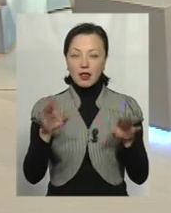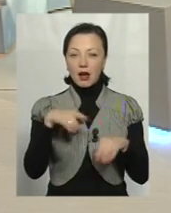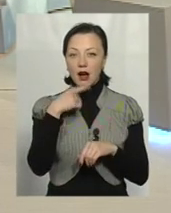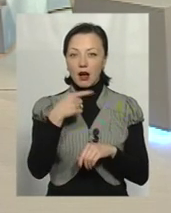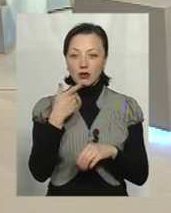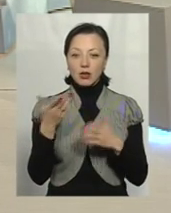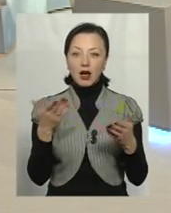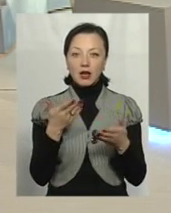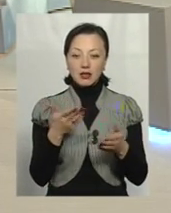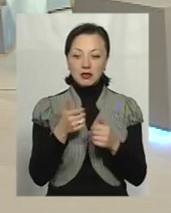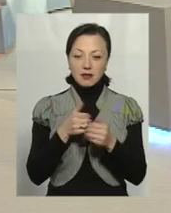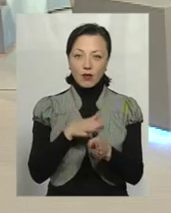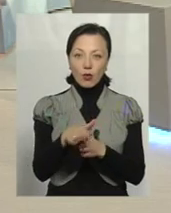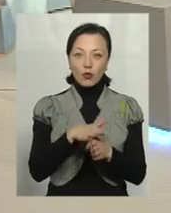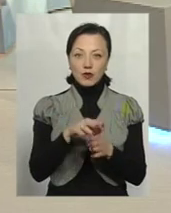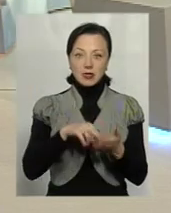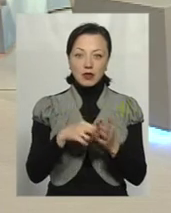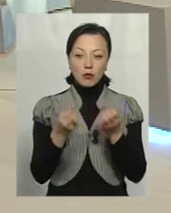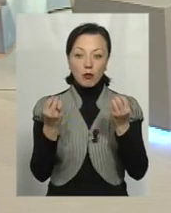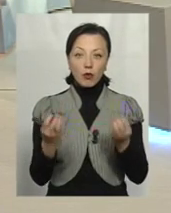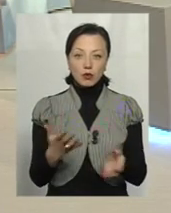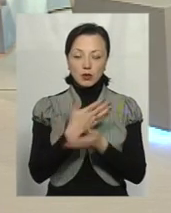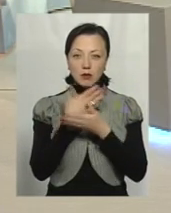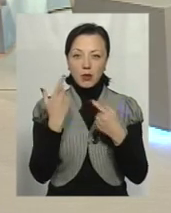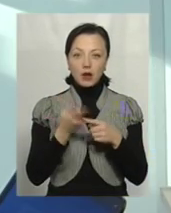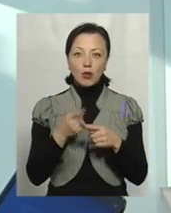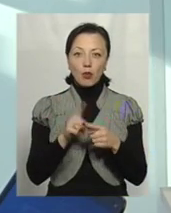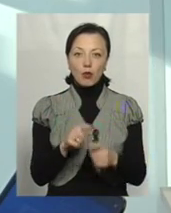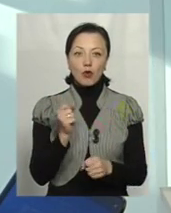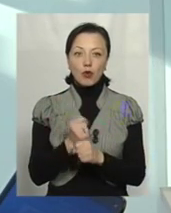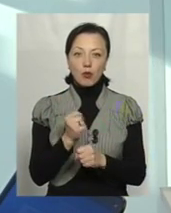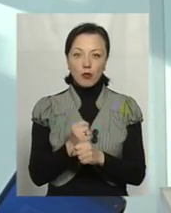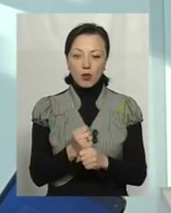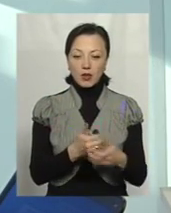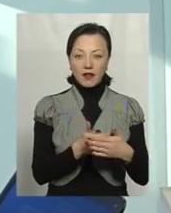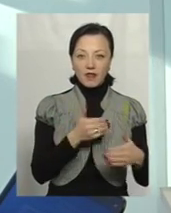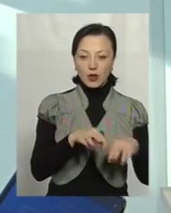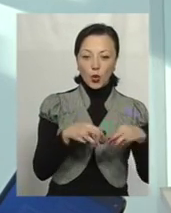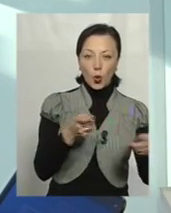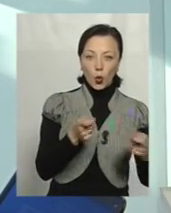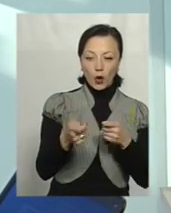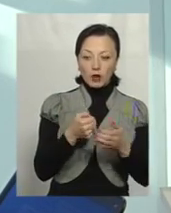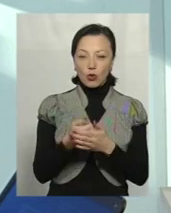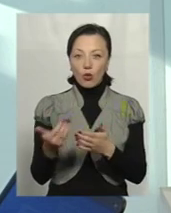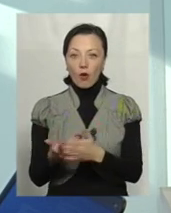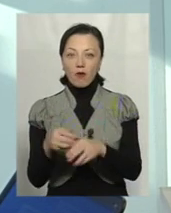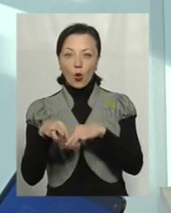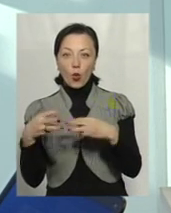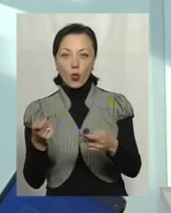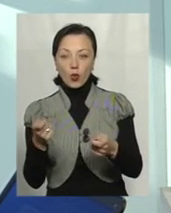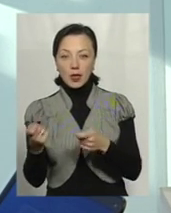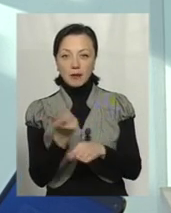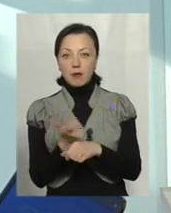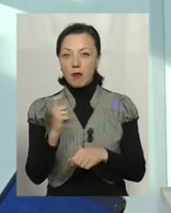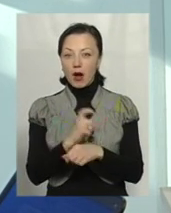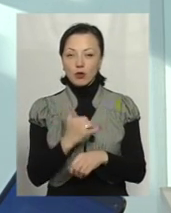якісь стратегії, бо її просто не існує. Тому робота від каденції уряду до каденції уряду. Максимум,